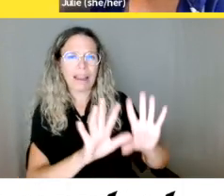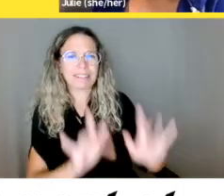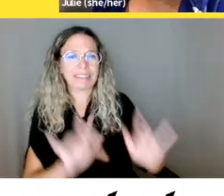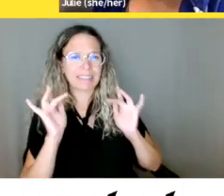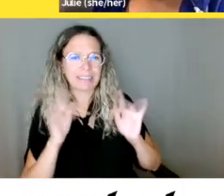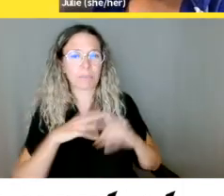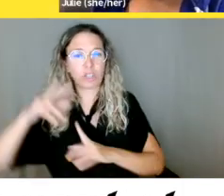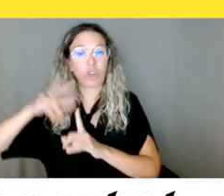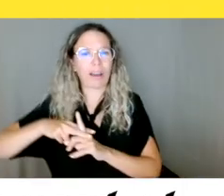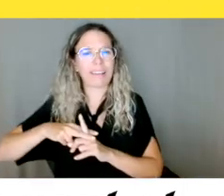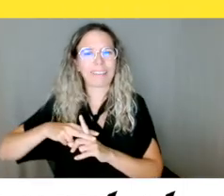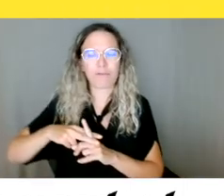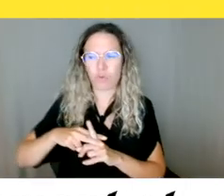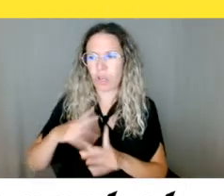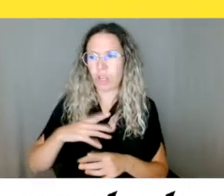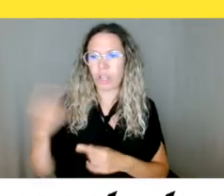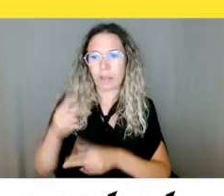Merci beaucoup, Luc, d'avoir été avec nous.